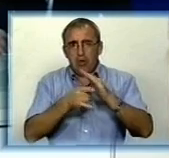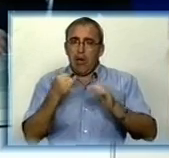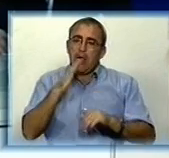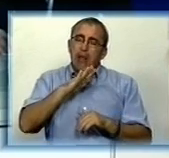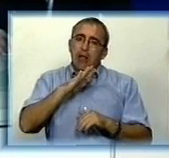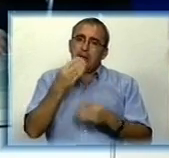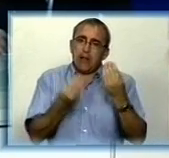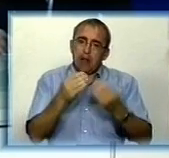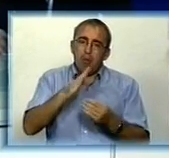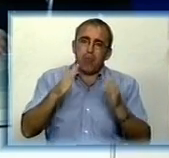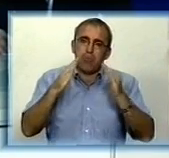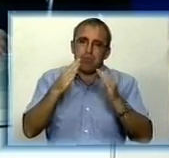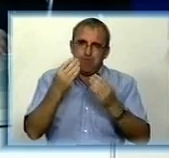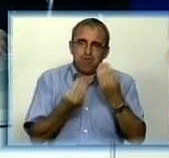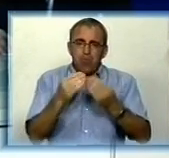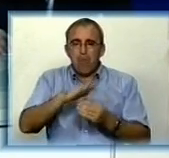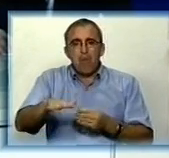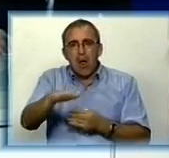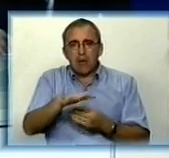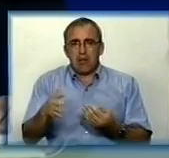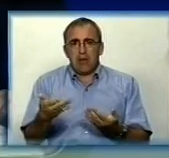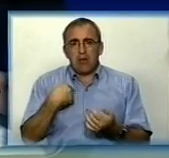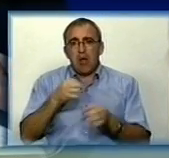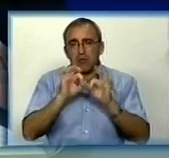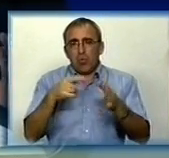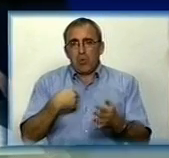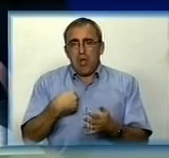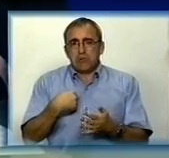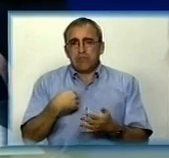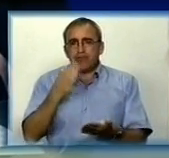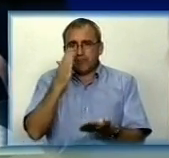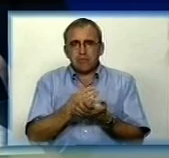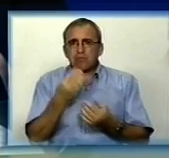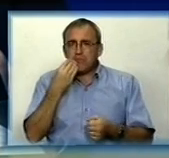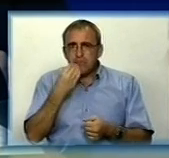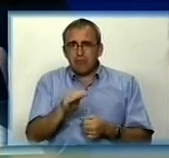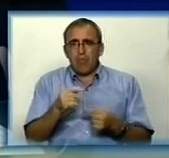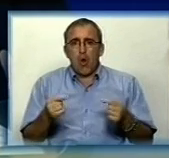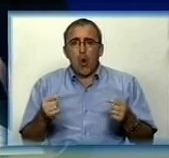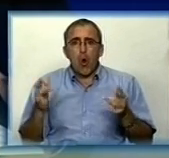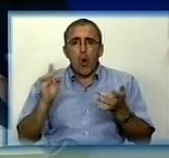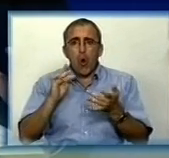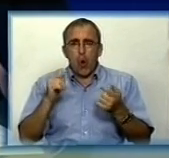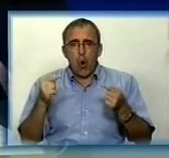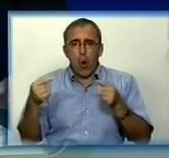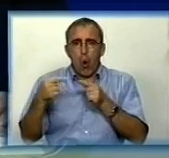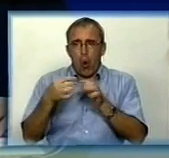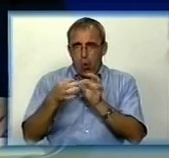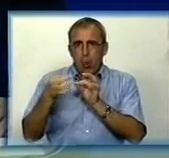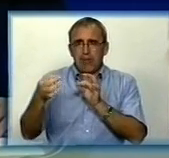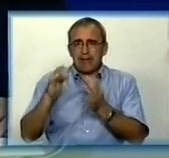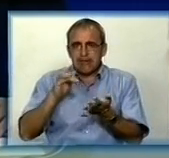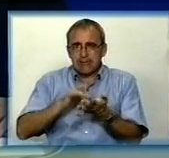площа, майданчик цей. Куди їм звертатися? Я вам скажу, що у нас є замечательний такий контактний центр, куди можна позвонити